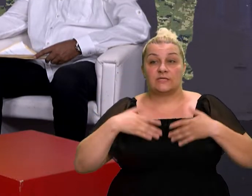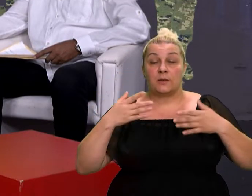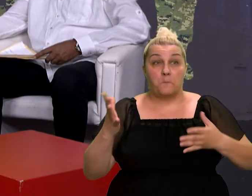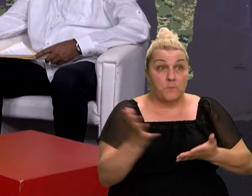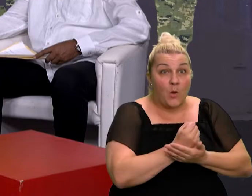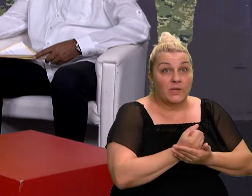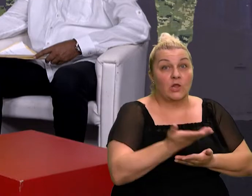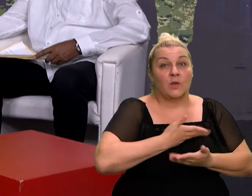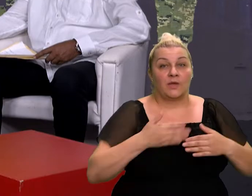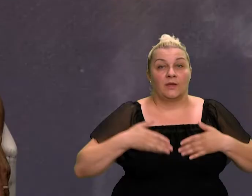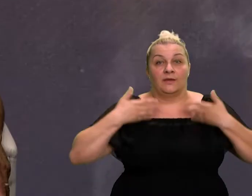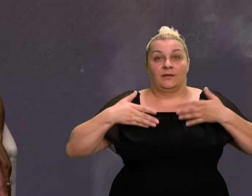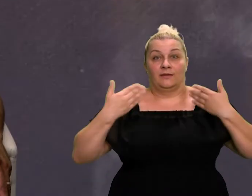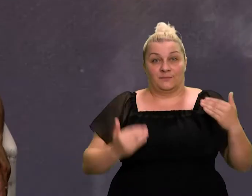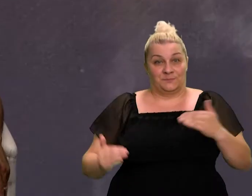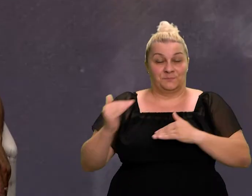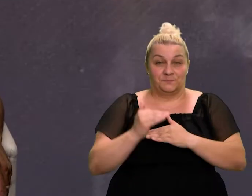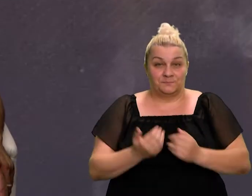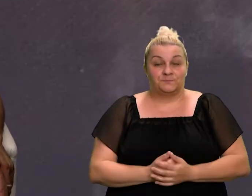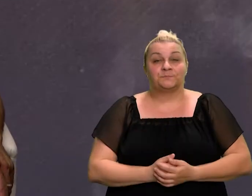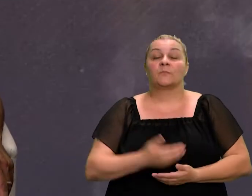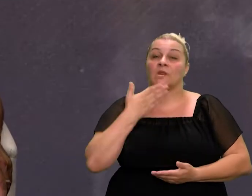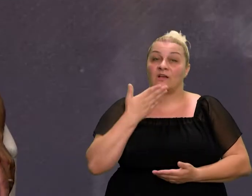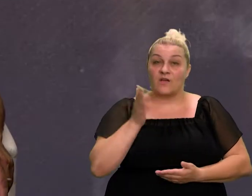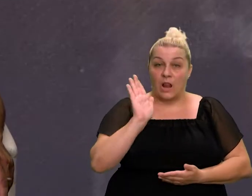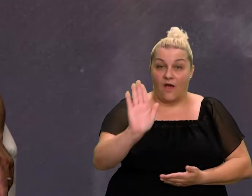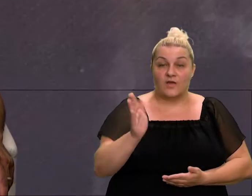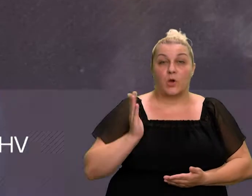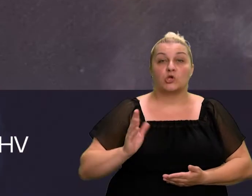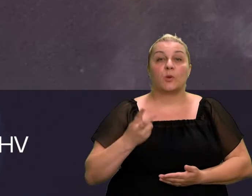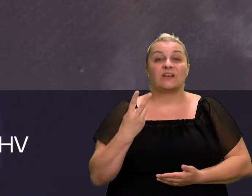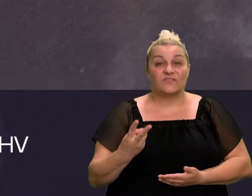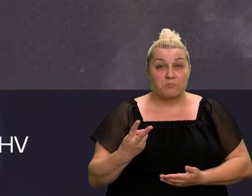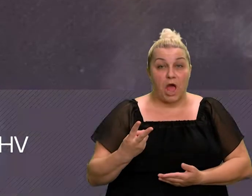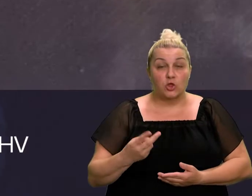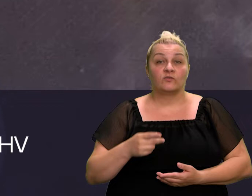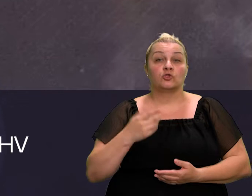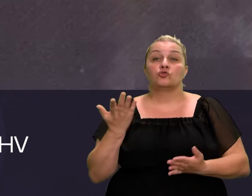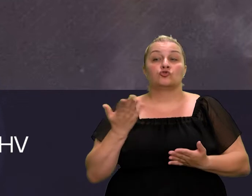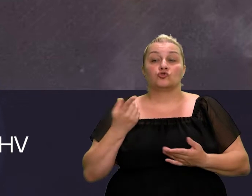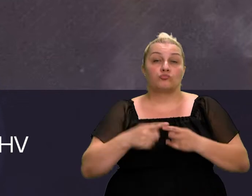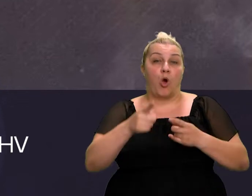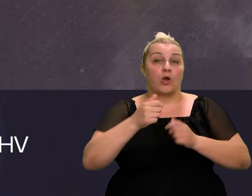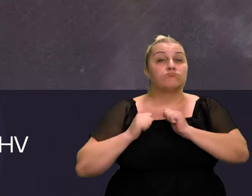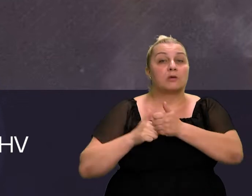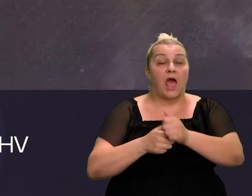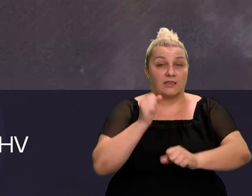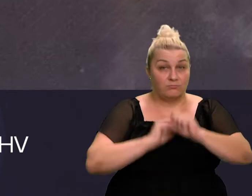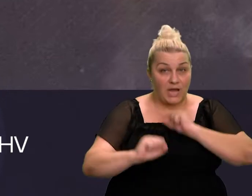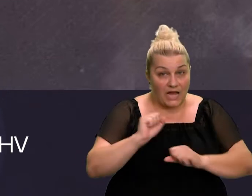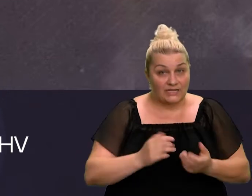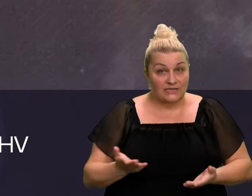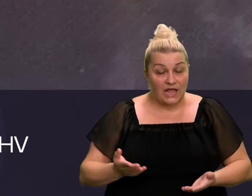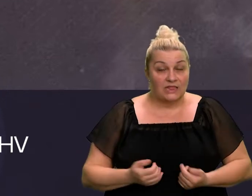čovjeka. Hvala vama, gospodine Vrbatović, u vašoj televiziji što pratite nas, branitelje, kroz cijelo razdoblje, a to sada se